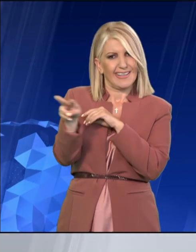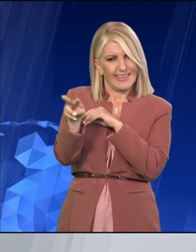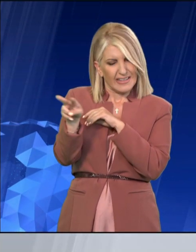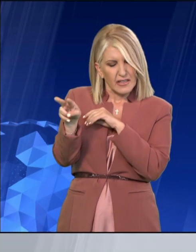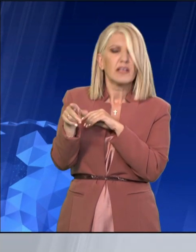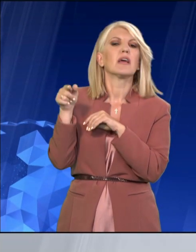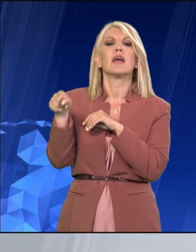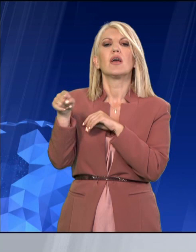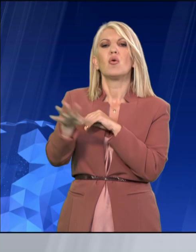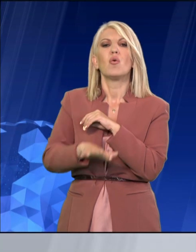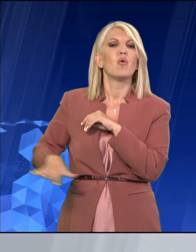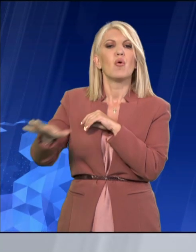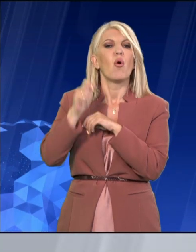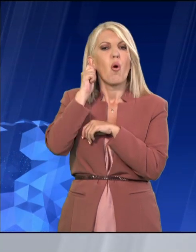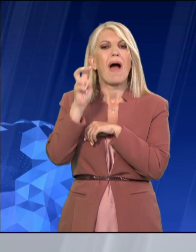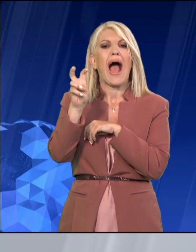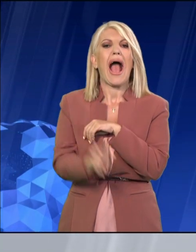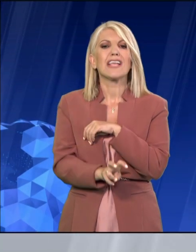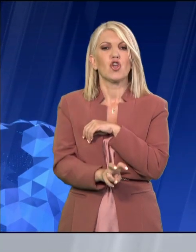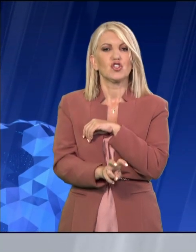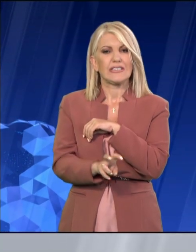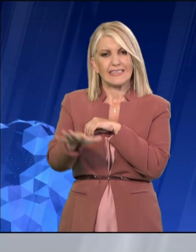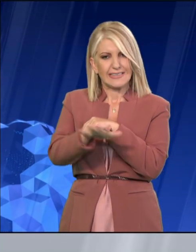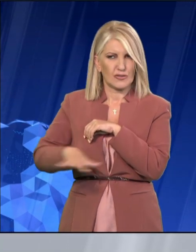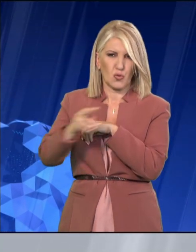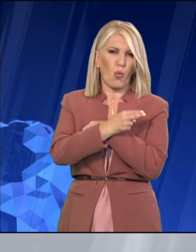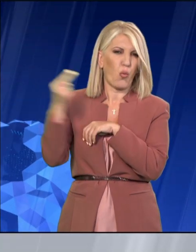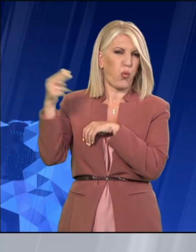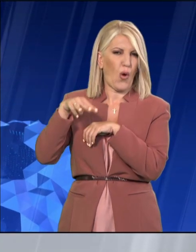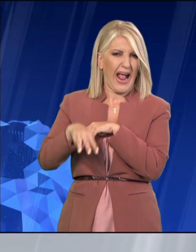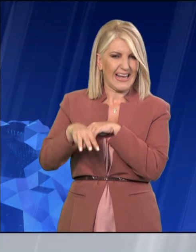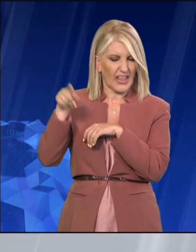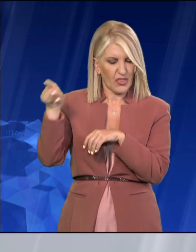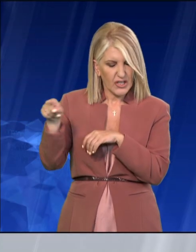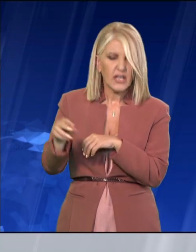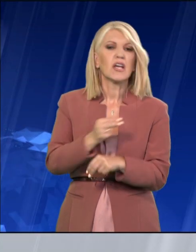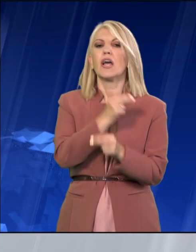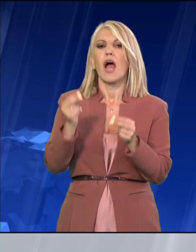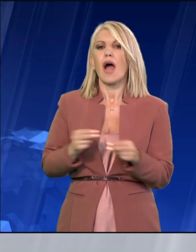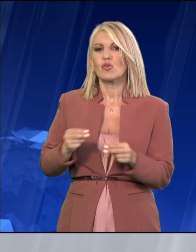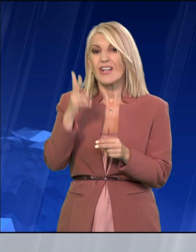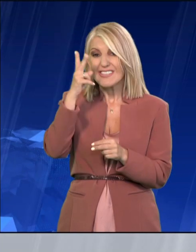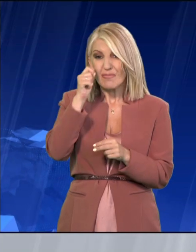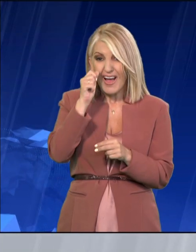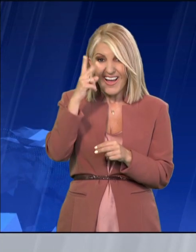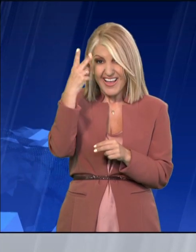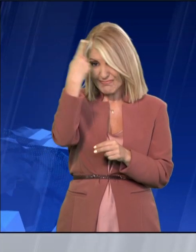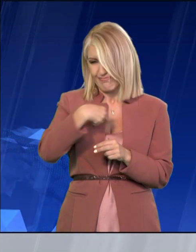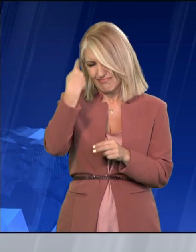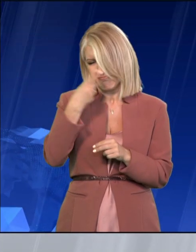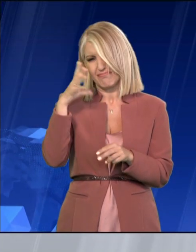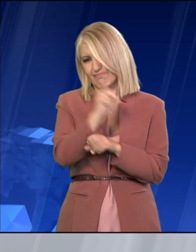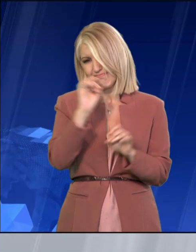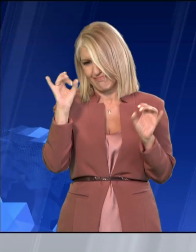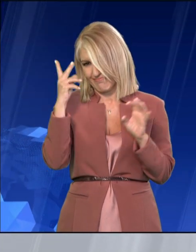της Χανιώτης και άνοιξαν πύρεν αντίον τους. Τα δύο θύματα μεταφέρθηκαν άμεσα στο κέντρο υγείας Κασάνδρας με τον 39χρονο που